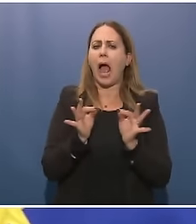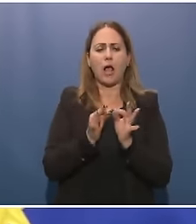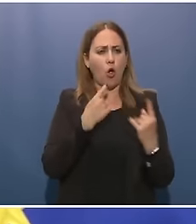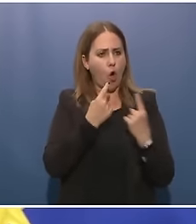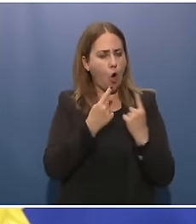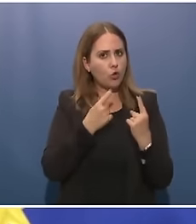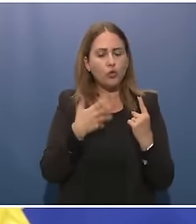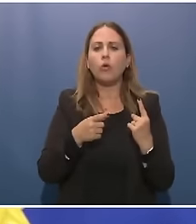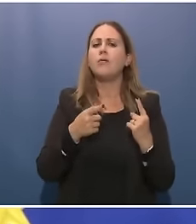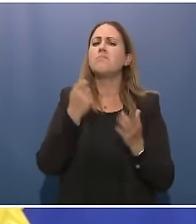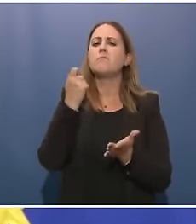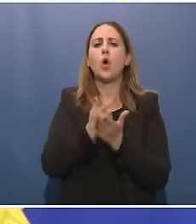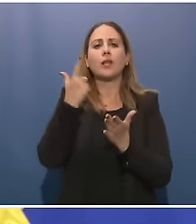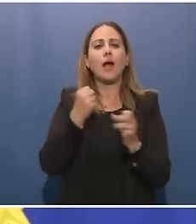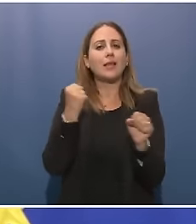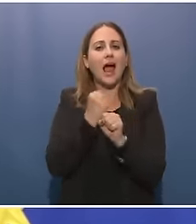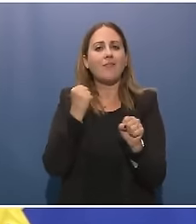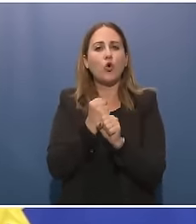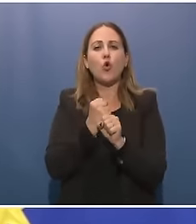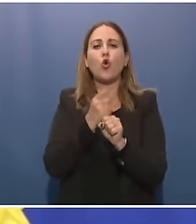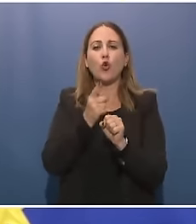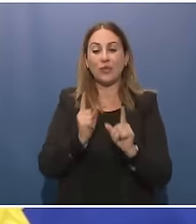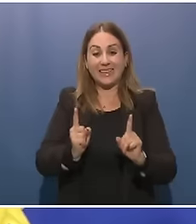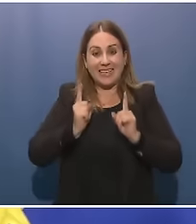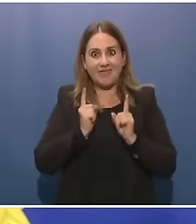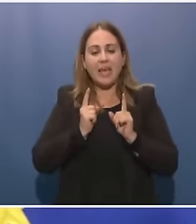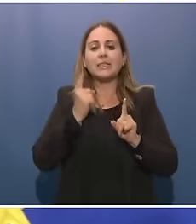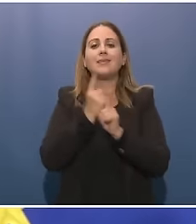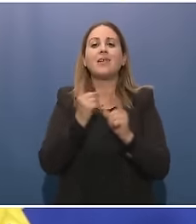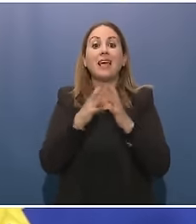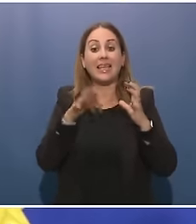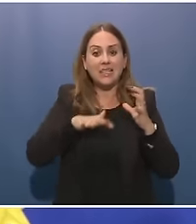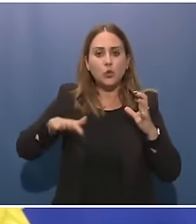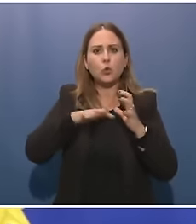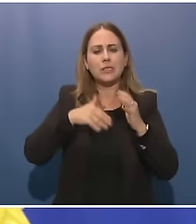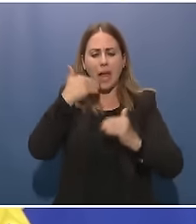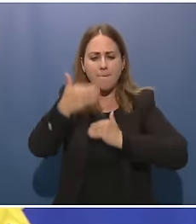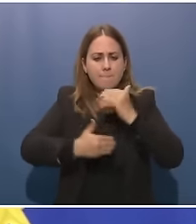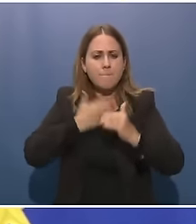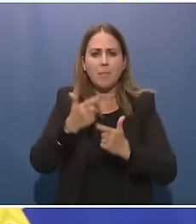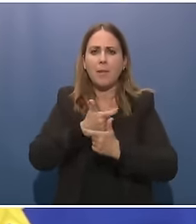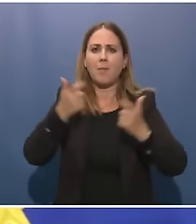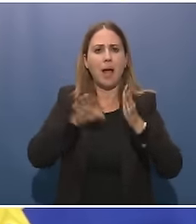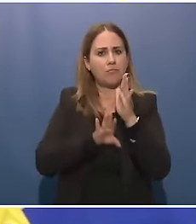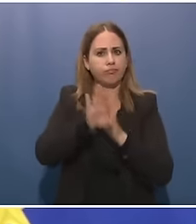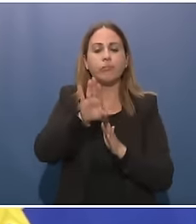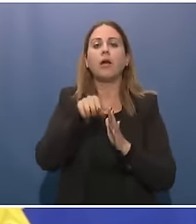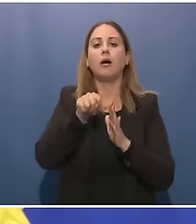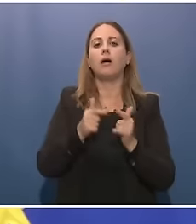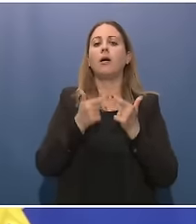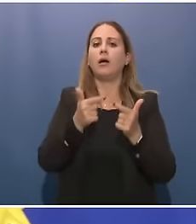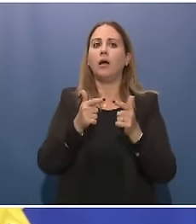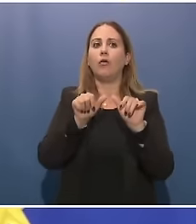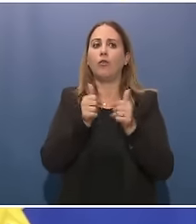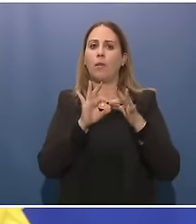europea della difesa che sia innovativa, che sia competitiva, che sfrutti la complementarietà tra la Nato e l'Unione Europea. Con il